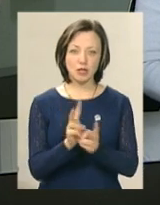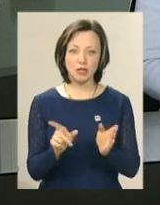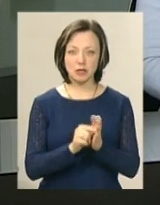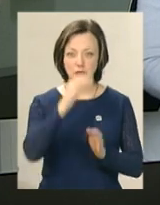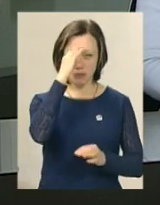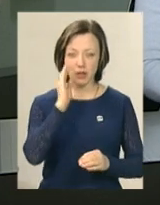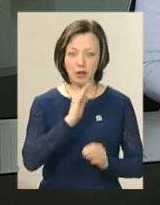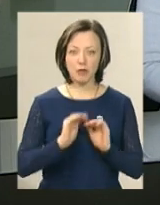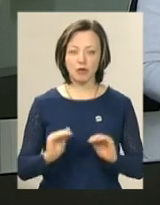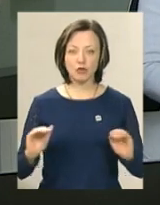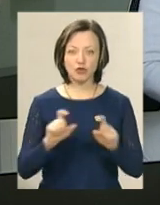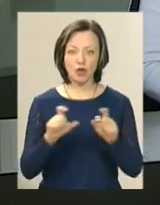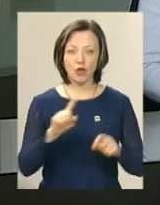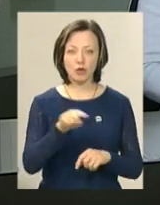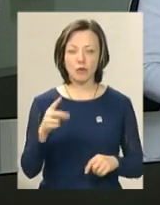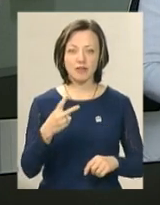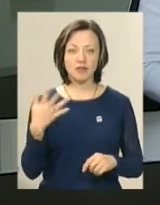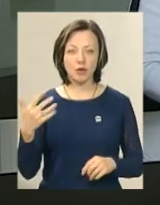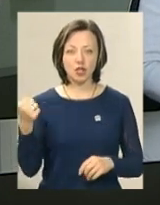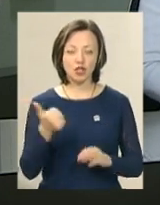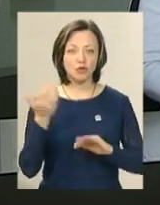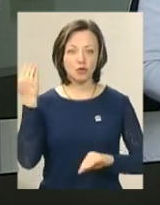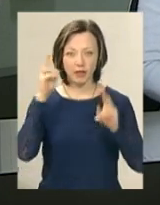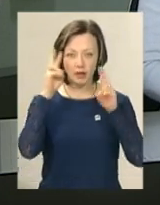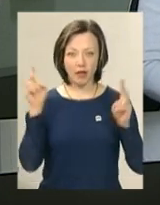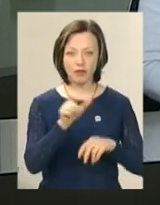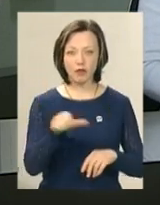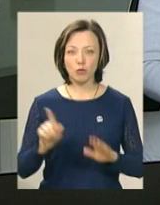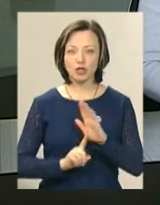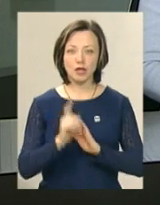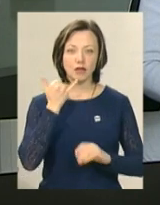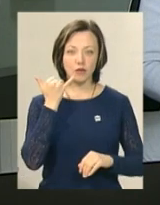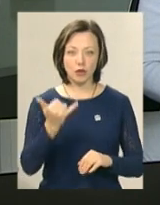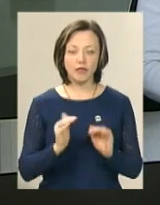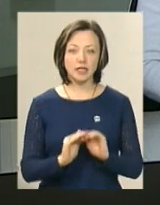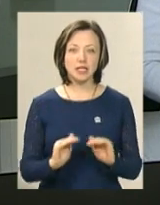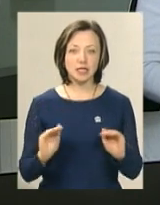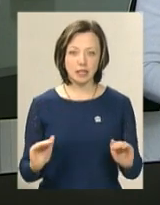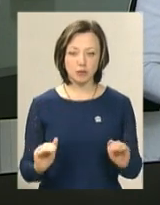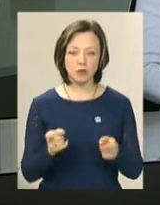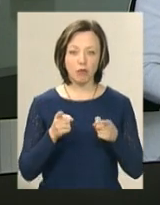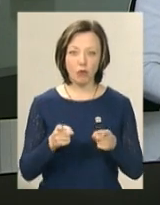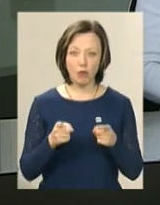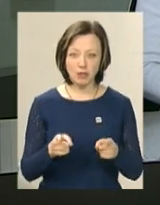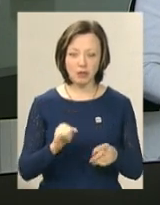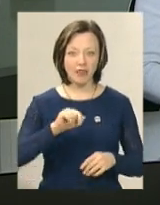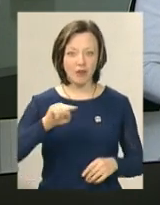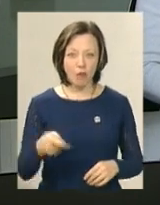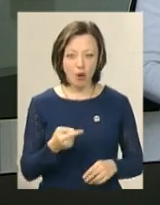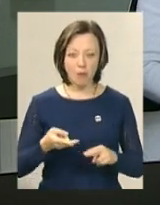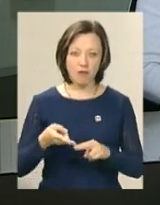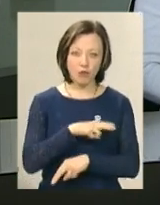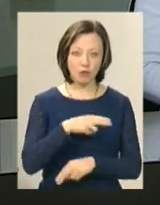батьками учнів школи номер 25. Тиждень тому невідомі почали телефонувати їхнім дітям із погрозами та вимогами